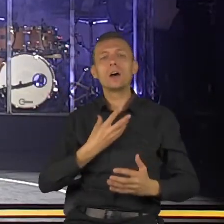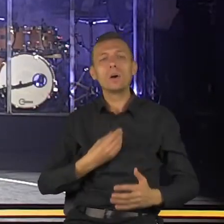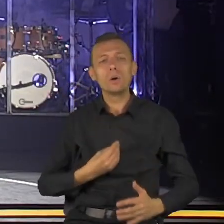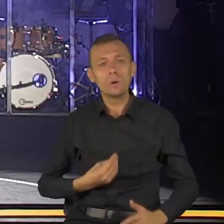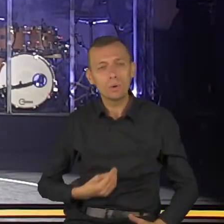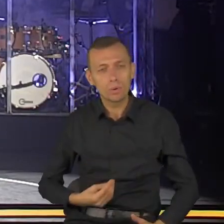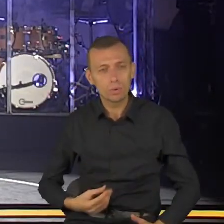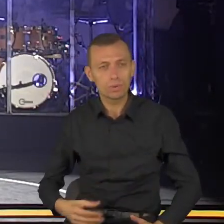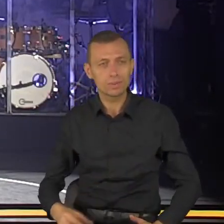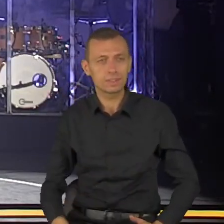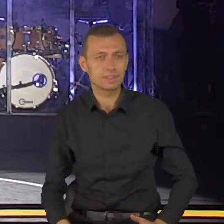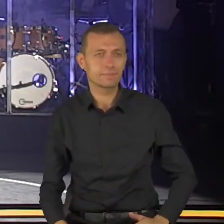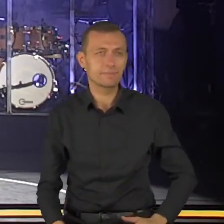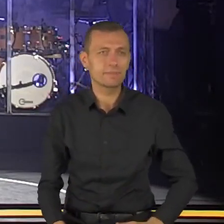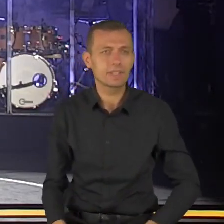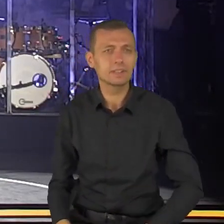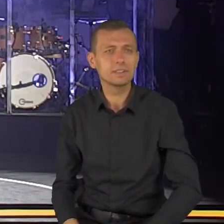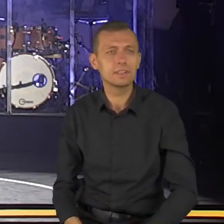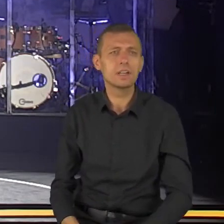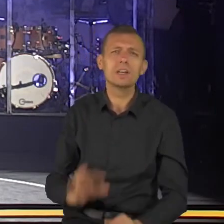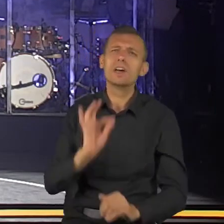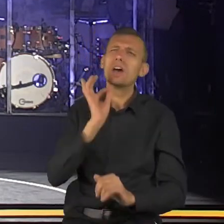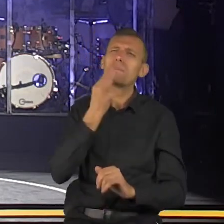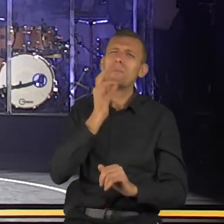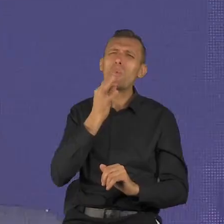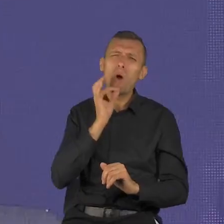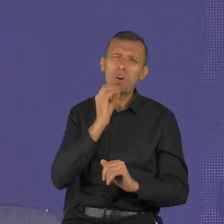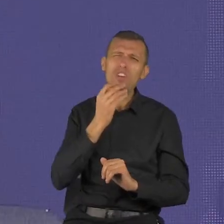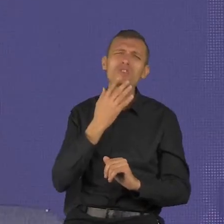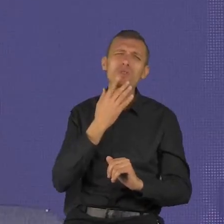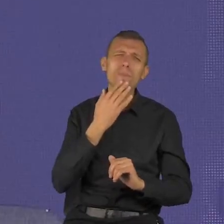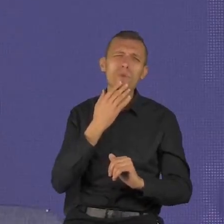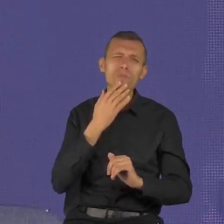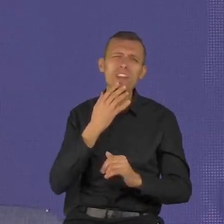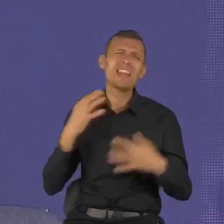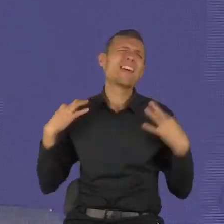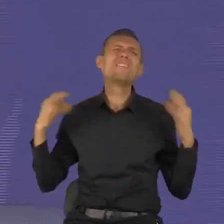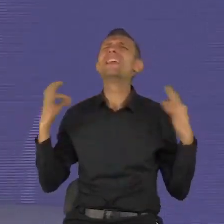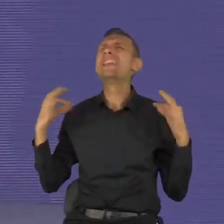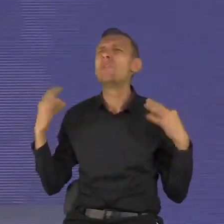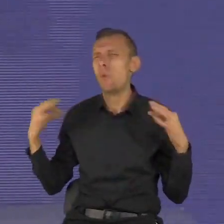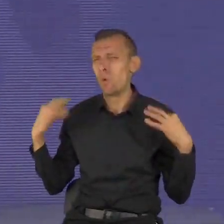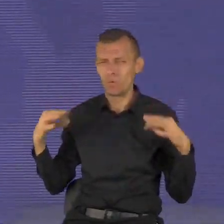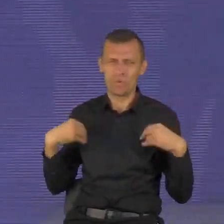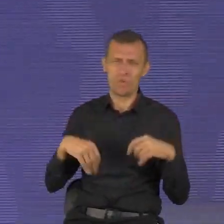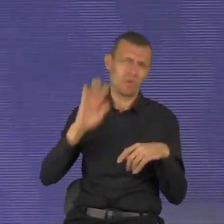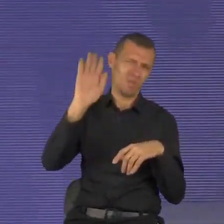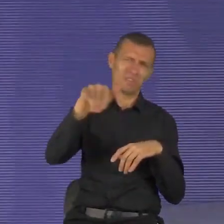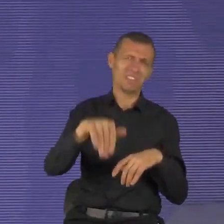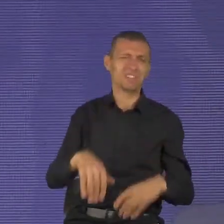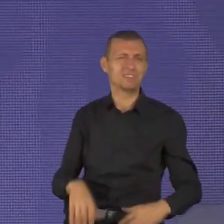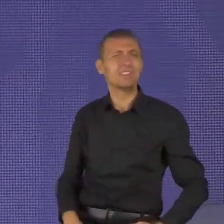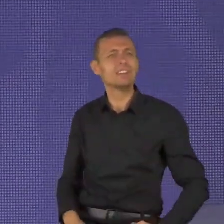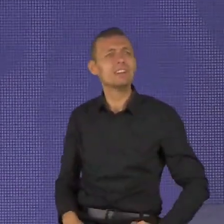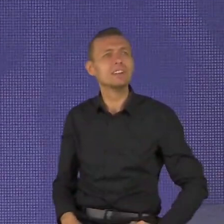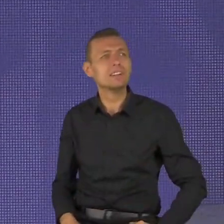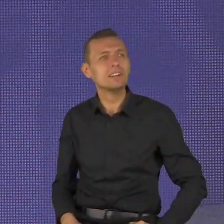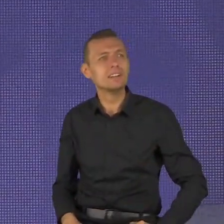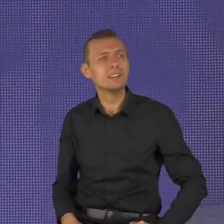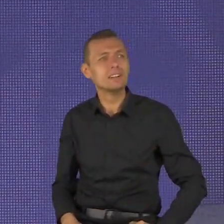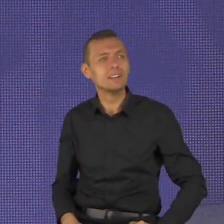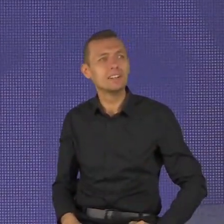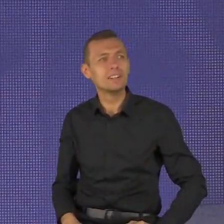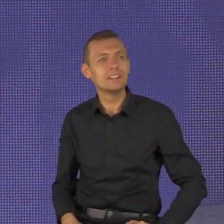stwierdzenie wyluzuj się. Wyluzuj się. Po prostu wyluzuj się. Bo przeciwieństwem do tego jest